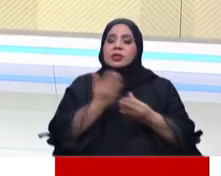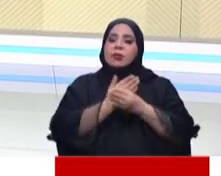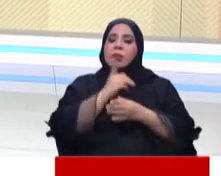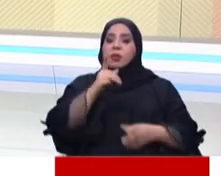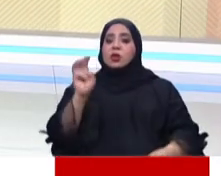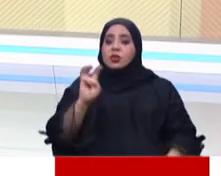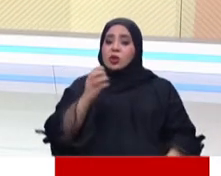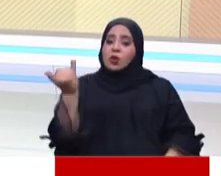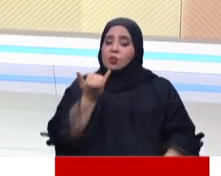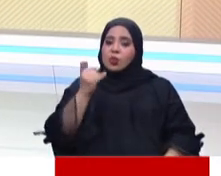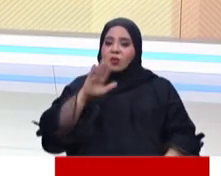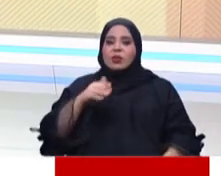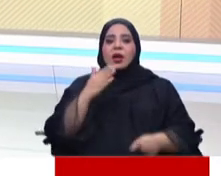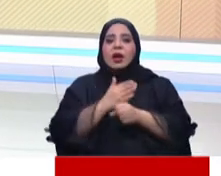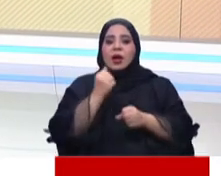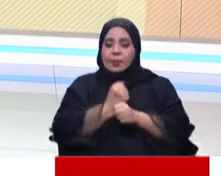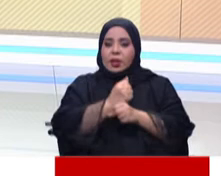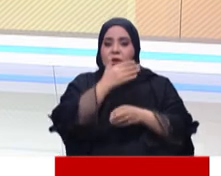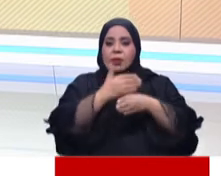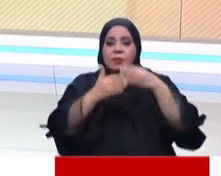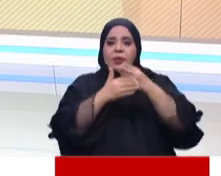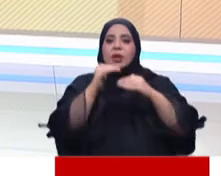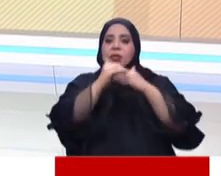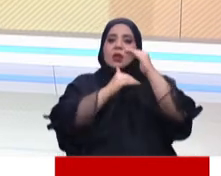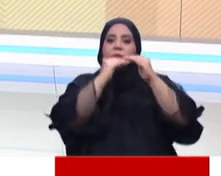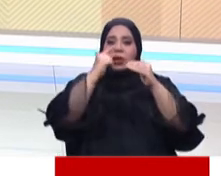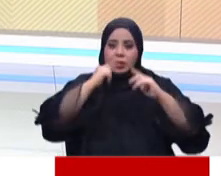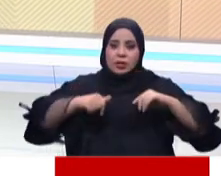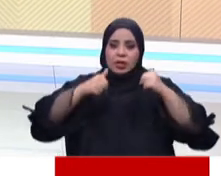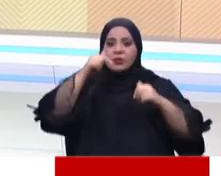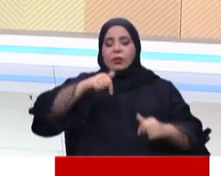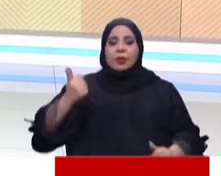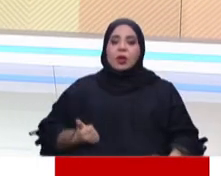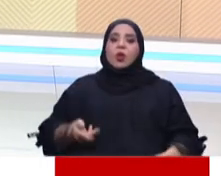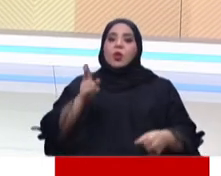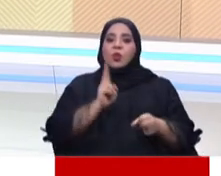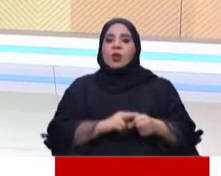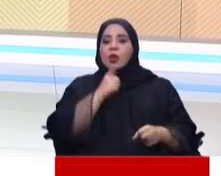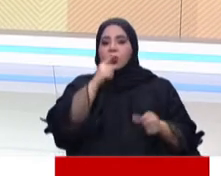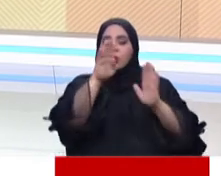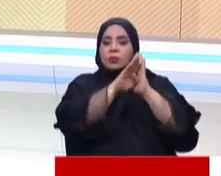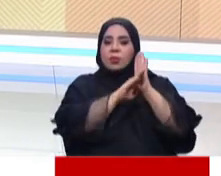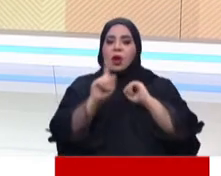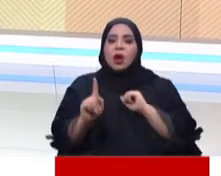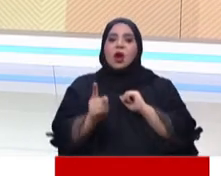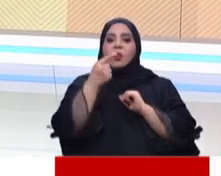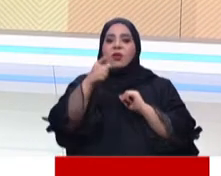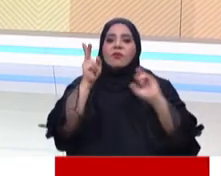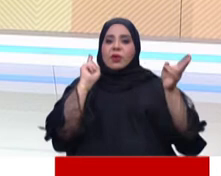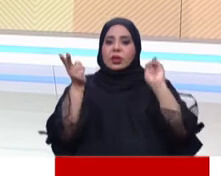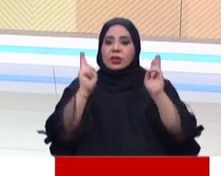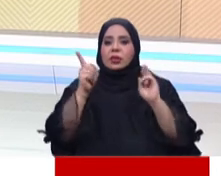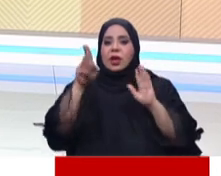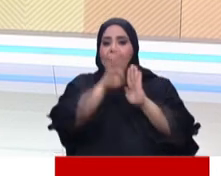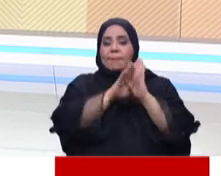شريكا أساسيا في عملية البناء والتنمية التي تعيشها مملكة البحرين جاء ذلك في أولى فعاليات